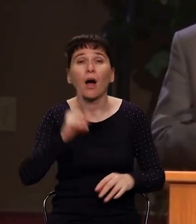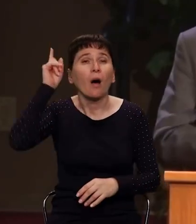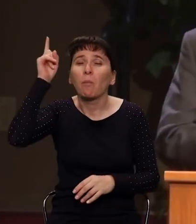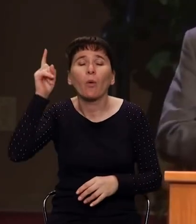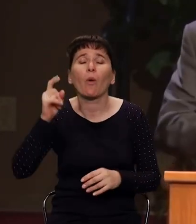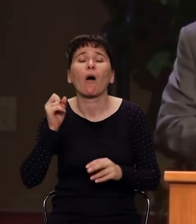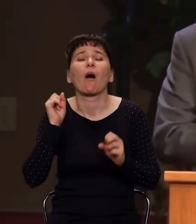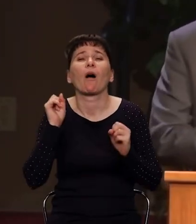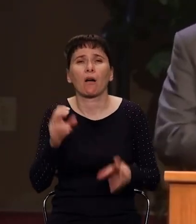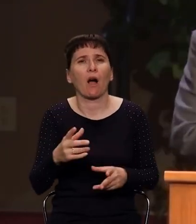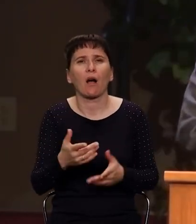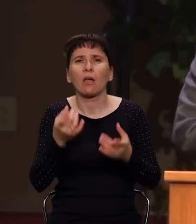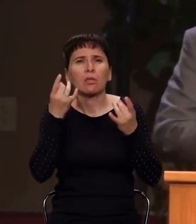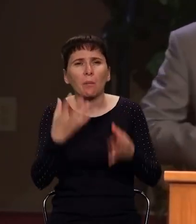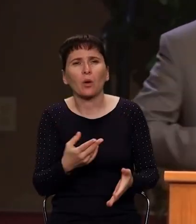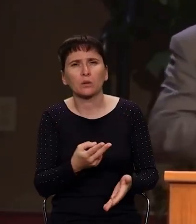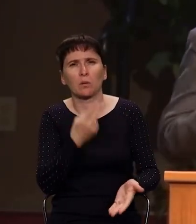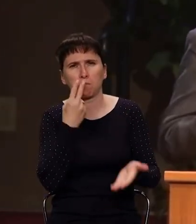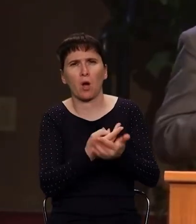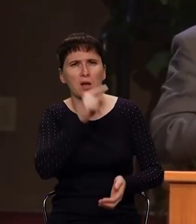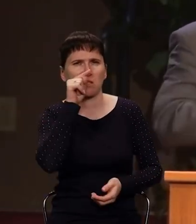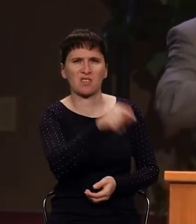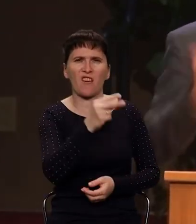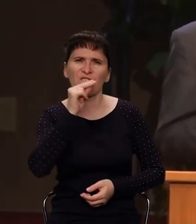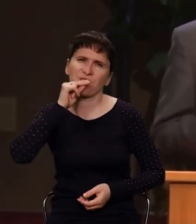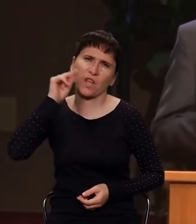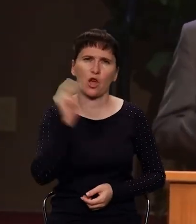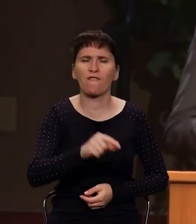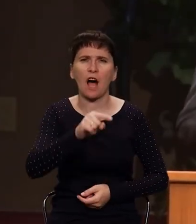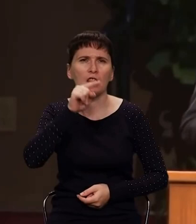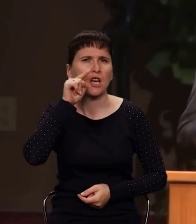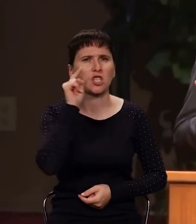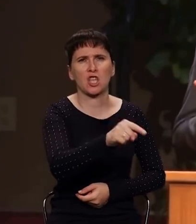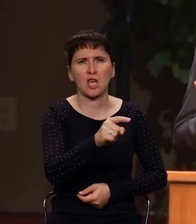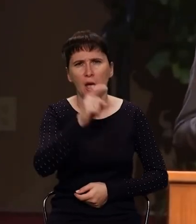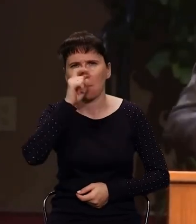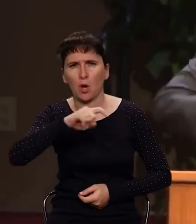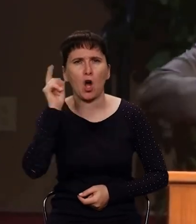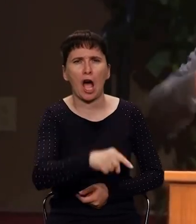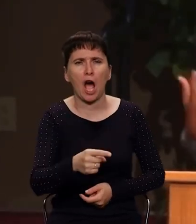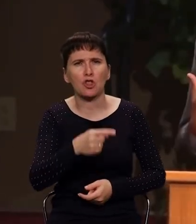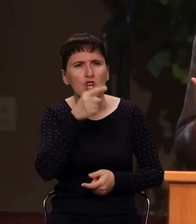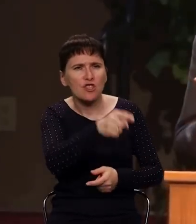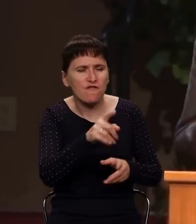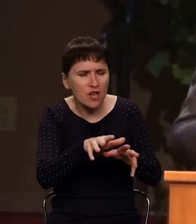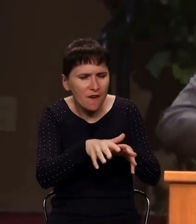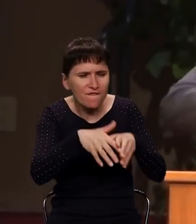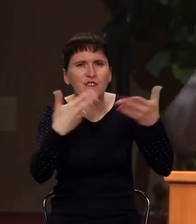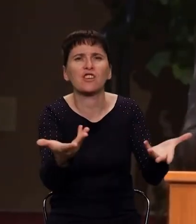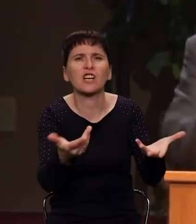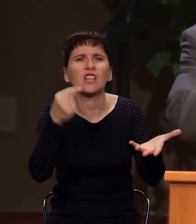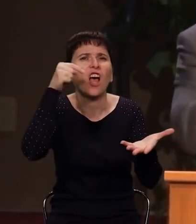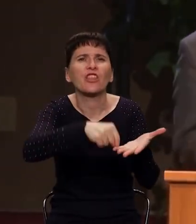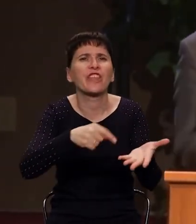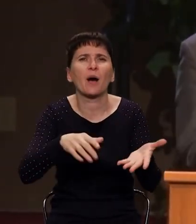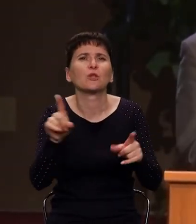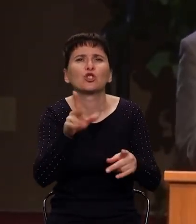Бога всегда не просто показать или обнажить нас изнутри, вскрыть гнойники, вскрыть